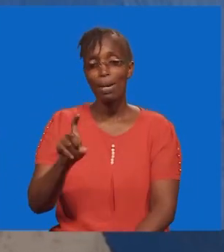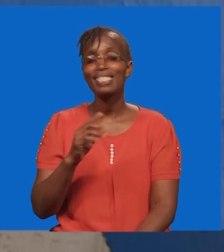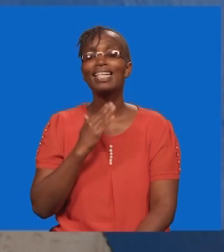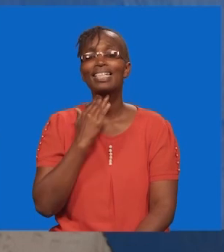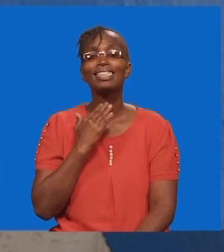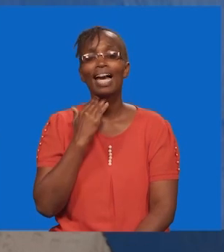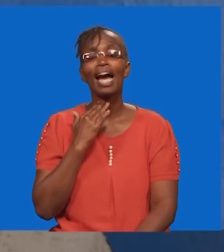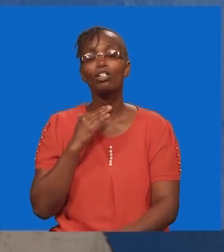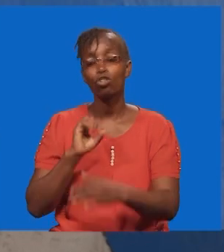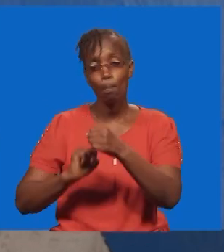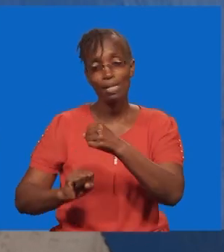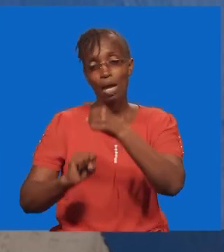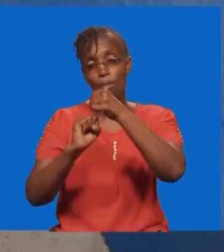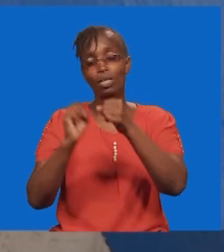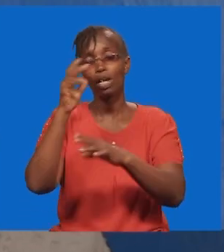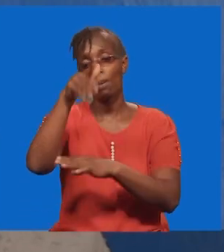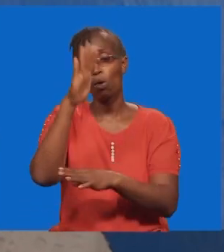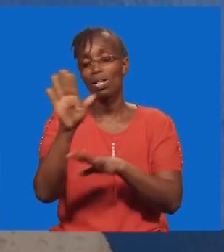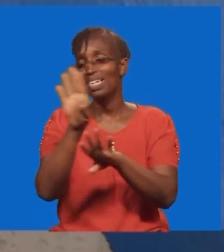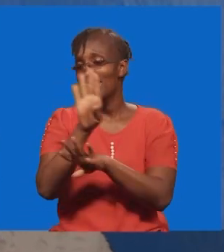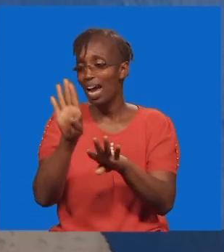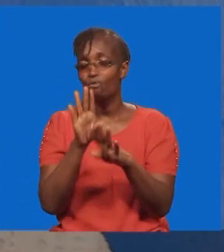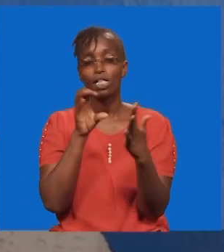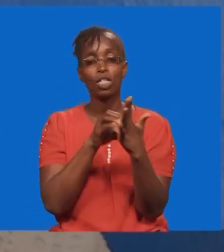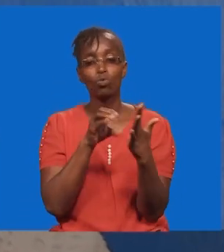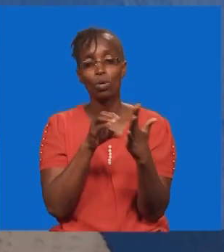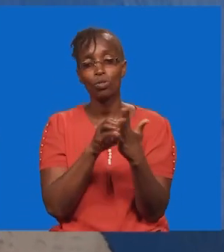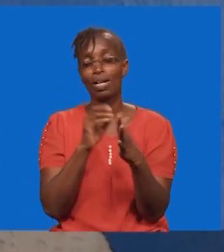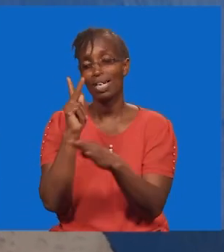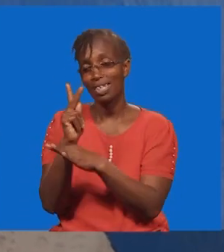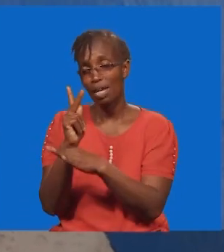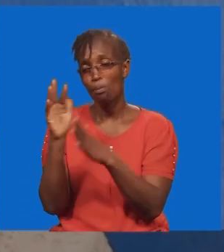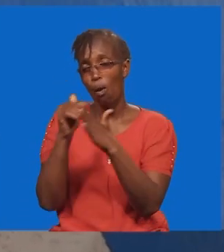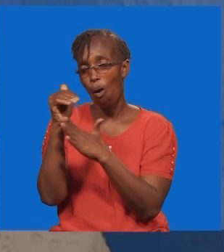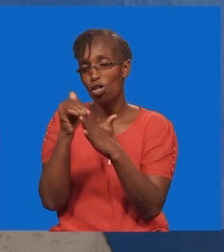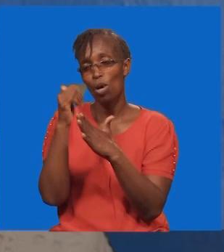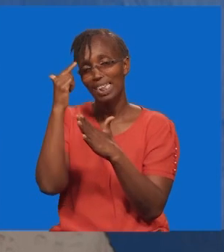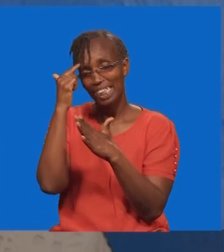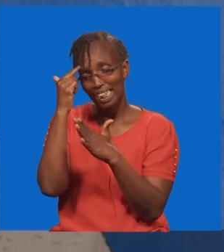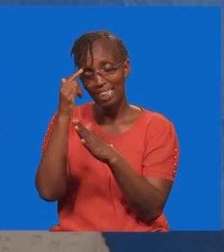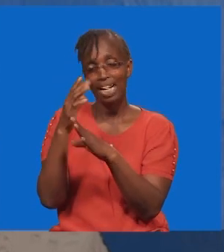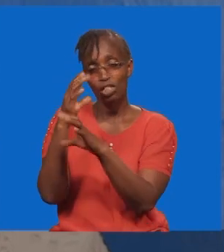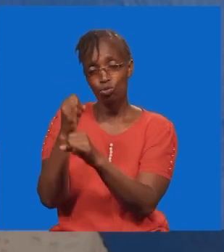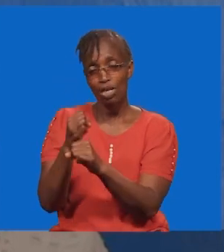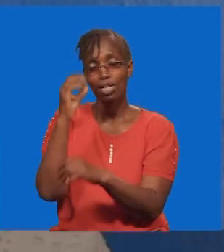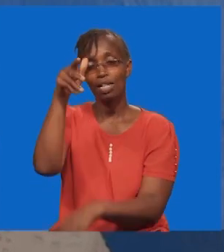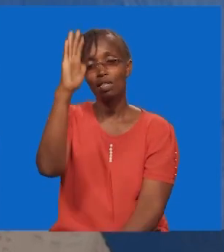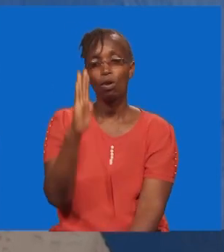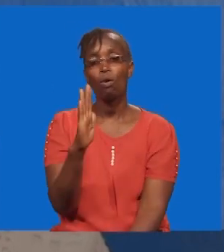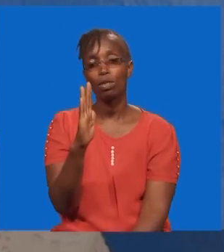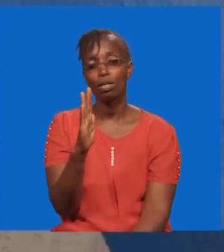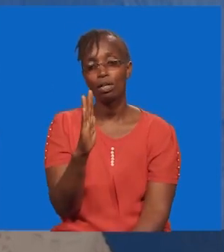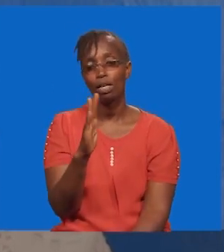Tutamani sana kusaindiwa na mungu katika kila hali na katika kila njambo. Weka mawazo yako kwa uyu mungu.